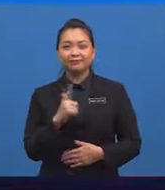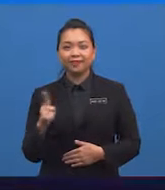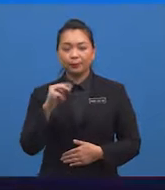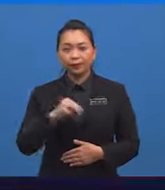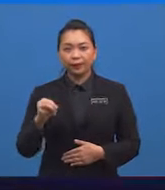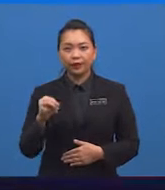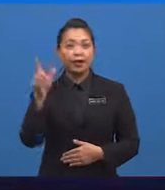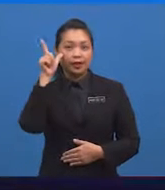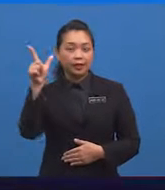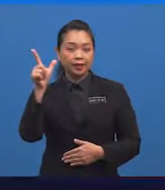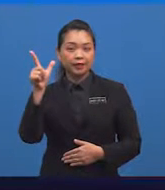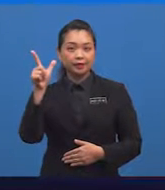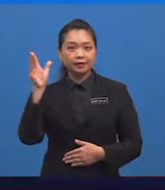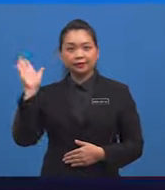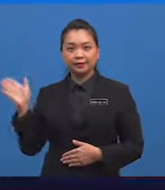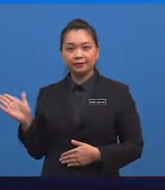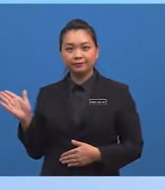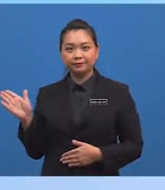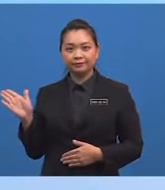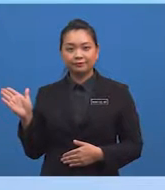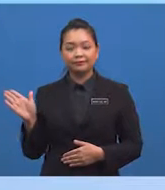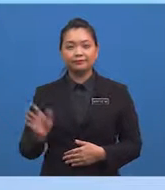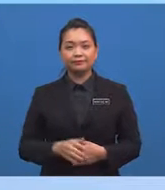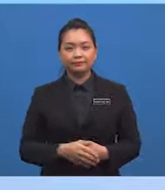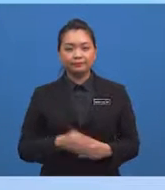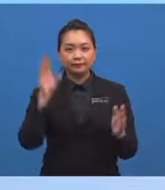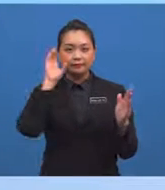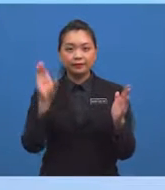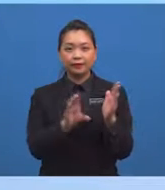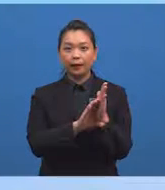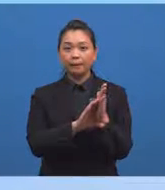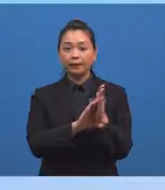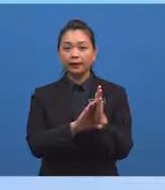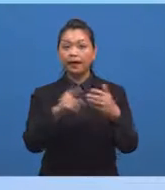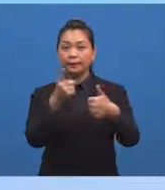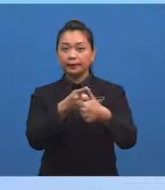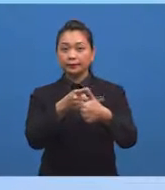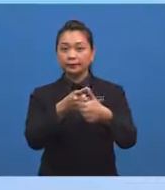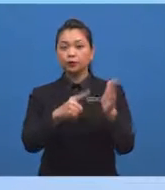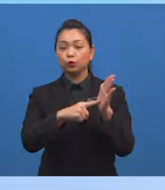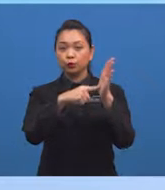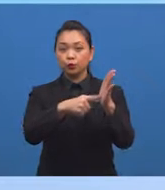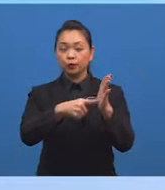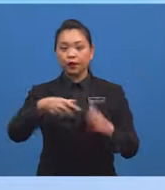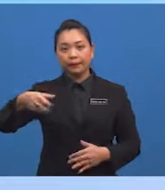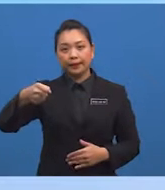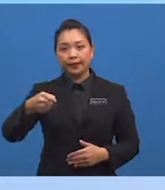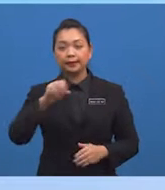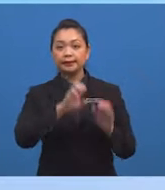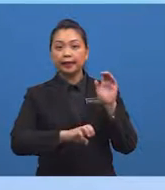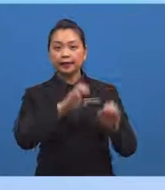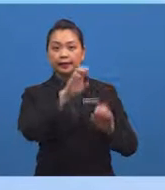-murid Perhatikan paparan di skrin Gambar pertama menunjukkan pemegang tangga